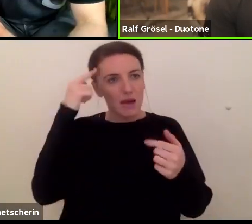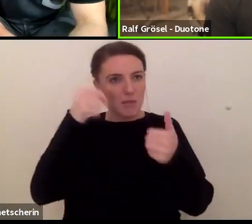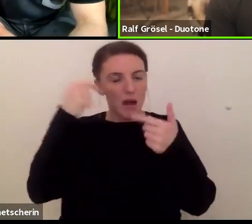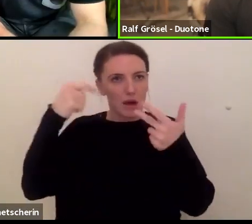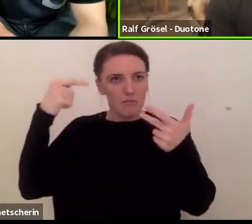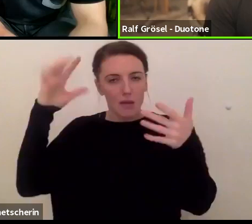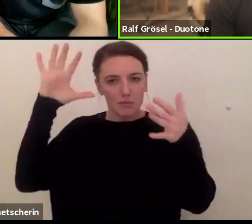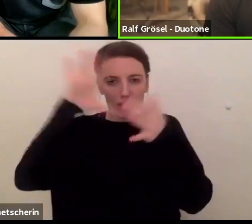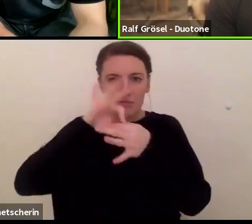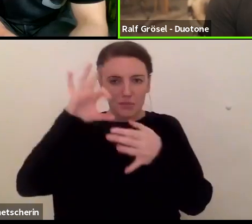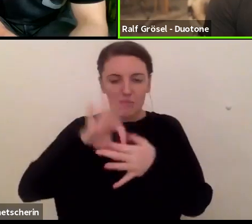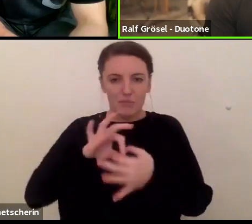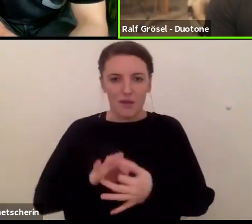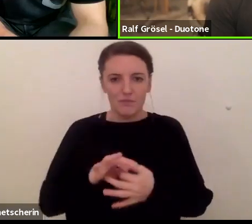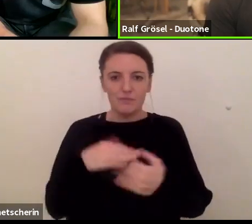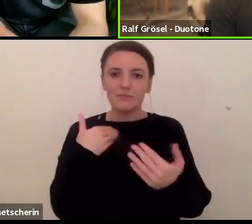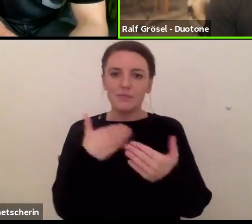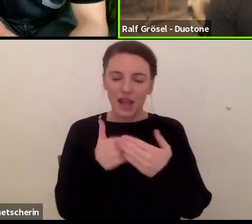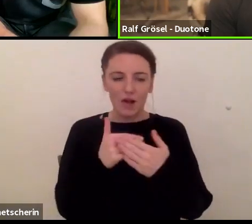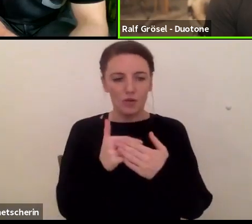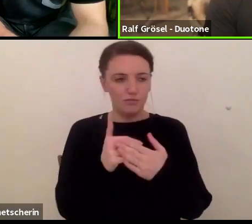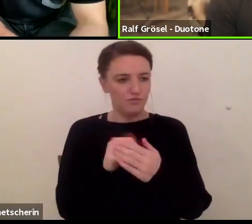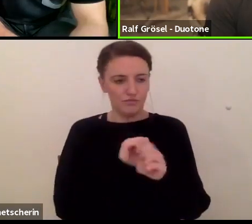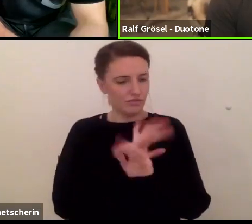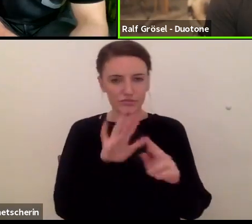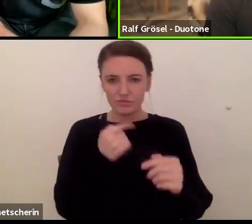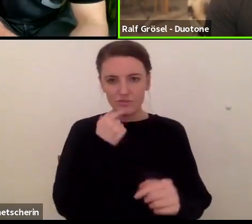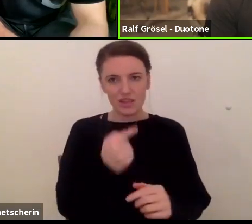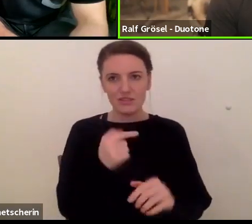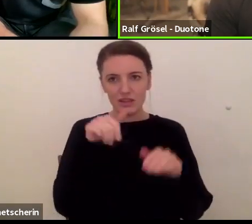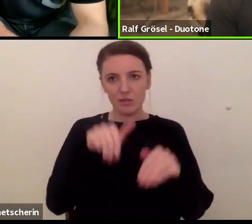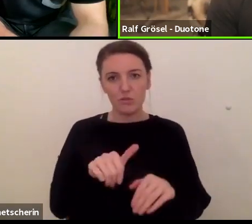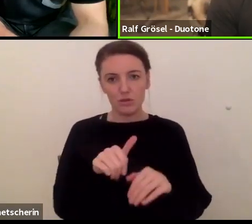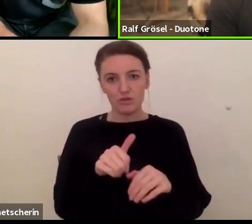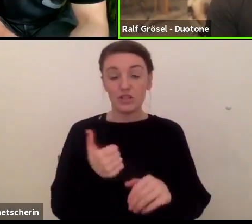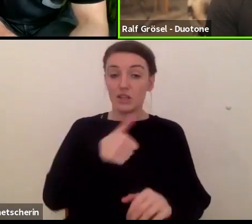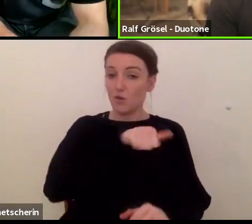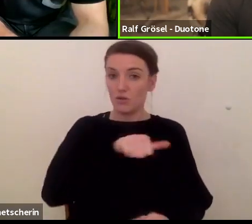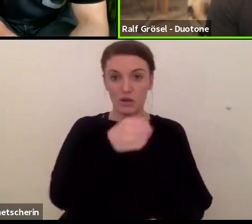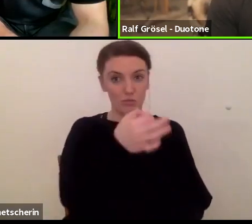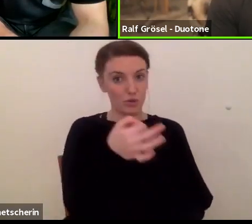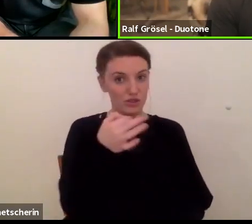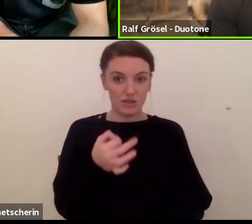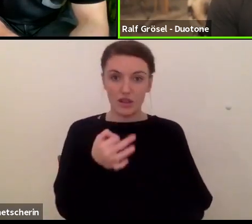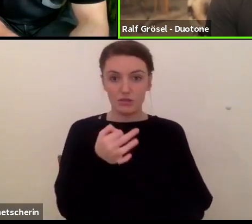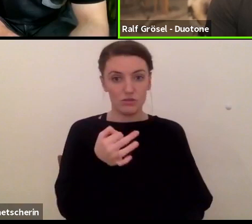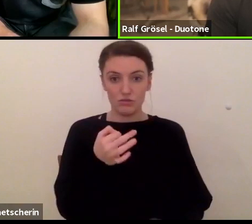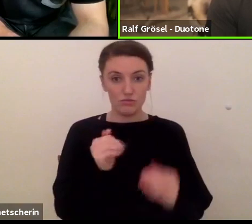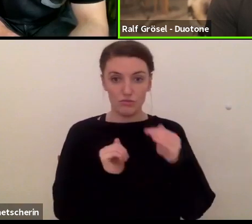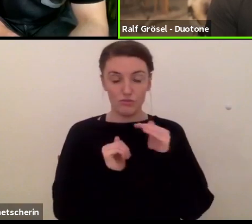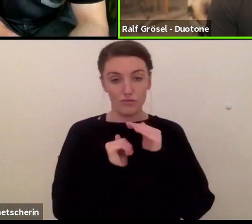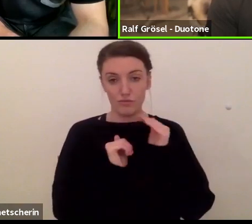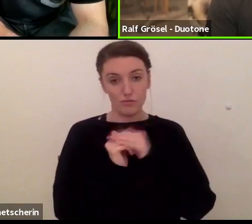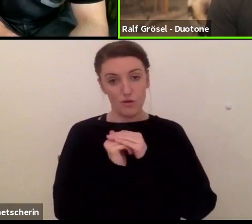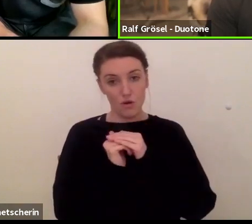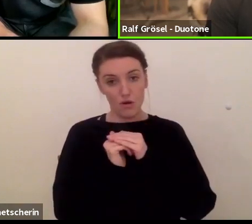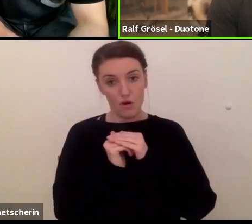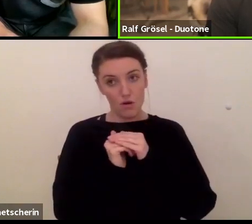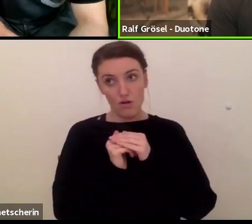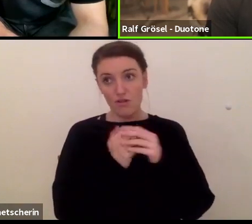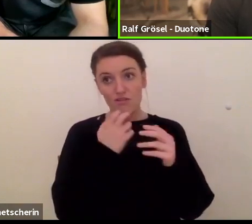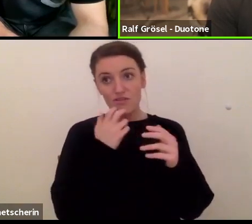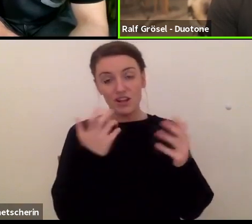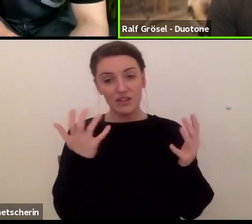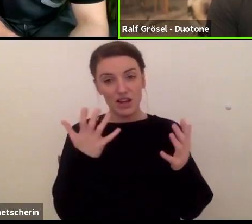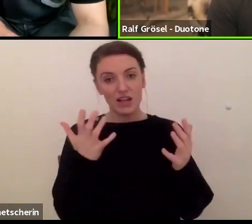definitiv sagen, dass es, dass ich 100% möchte, dass